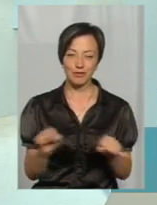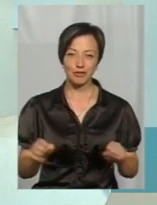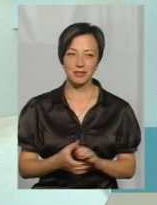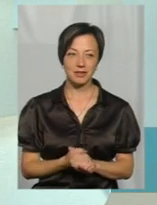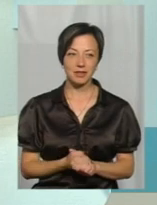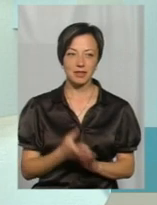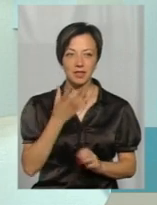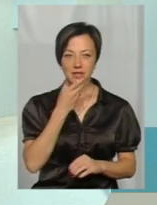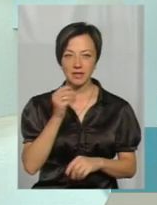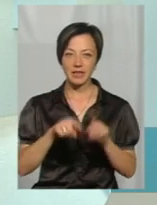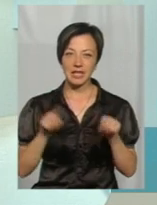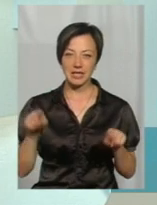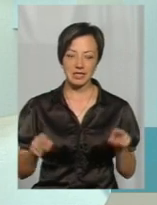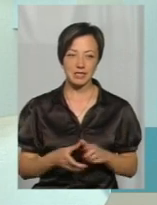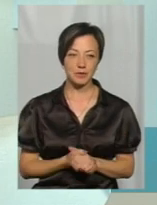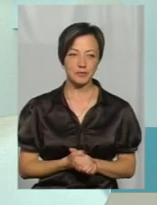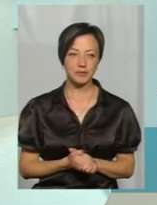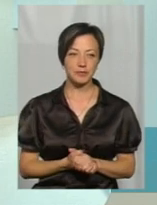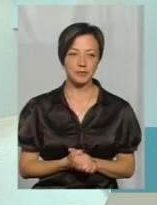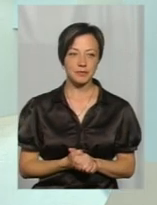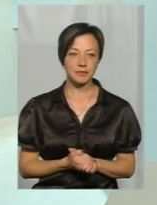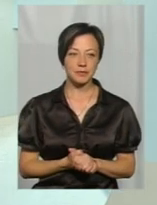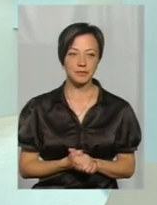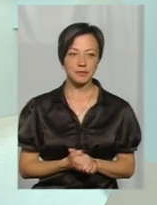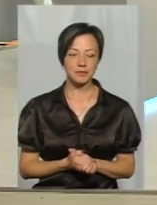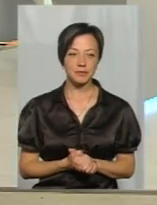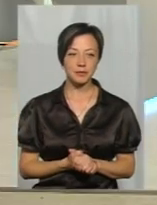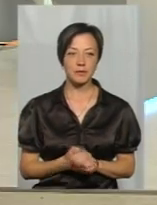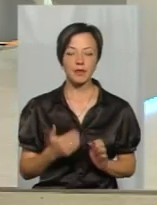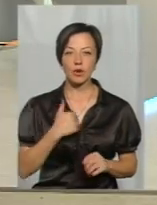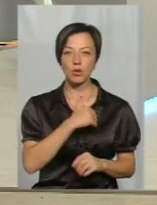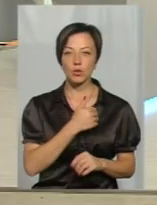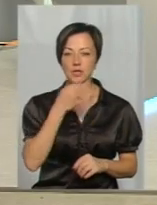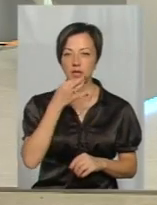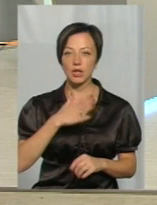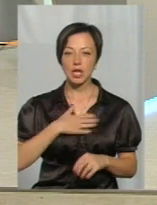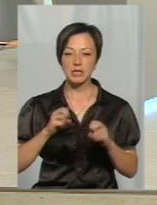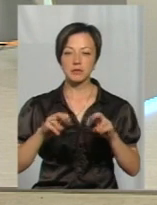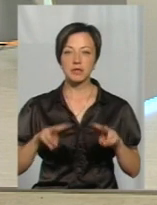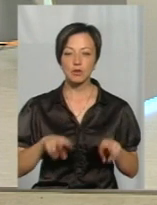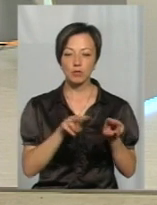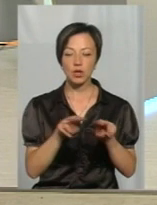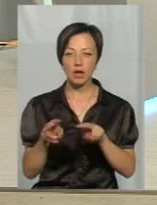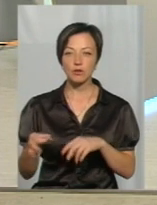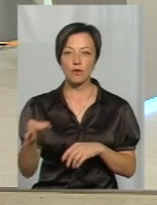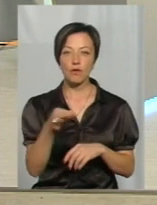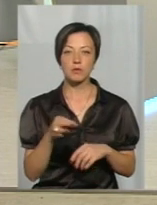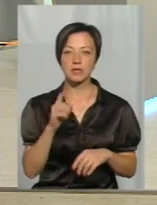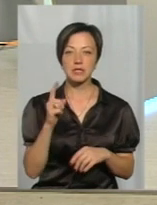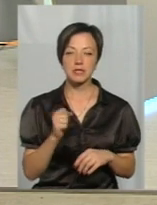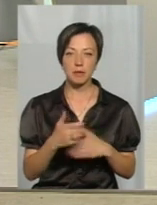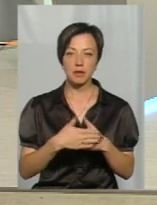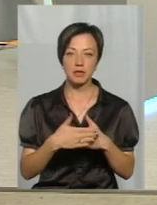красивий і рідкісний, жук-олень. Я хочу сказати, що наші спеціалісти ведуть постереження в області за